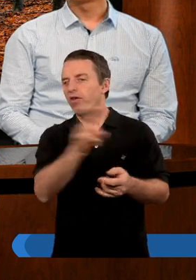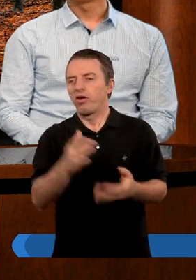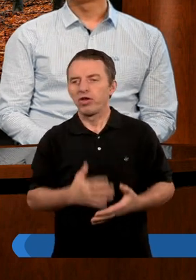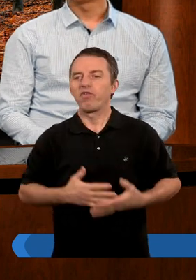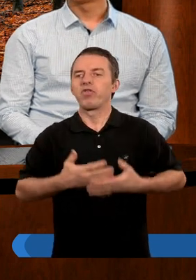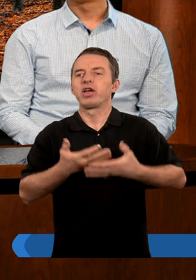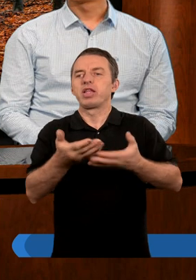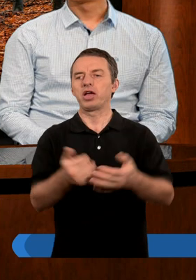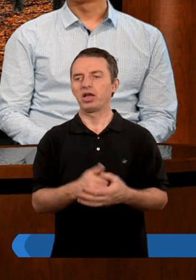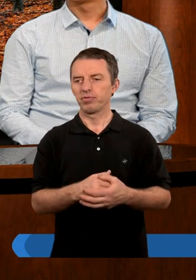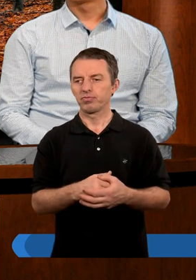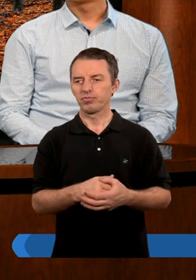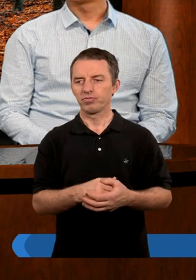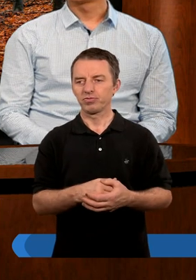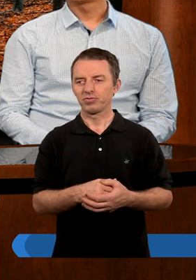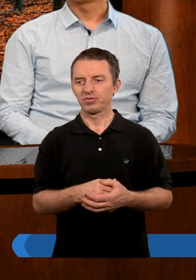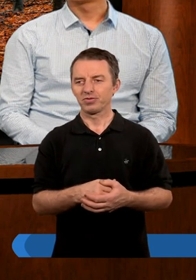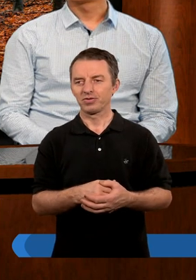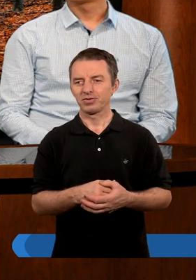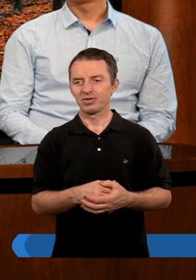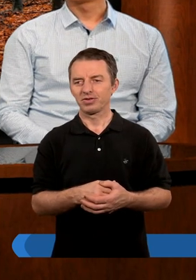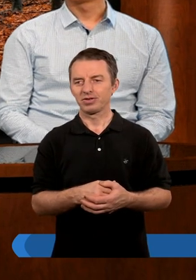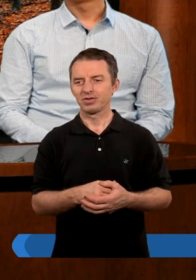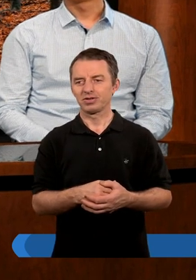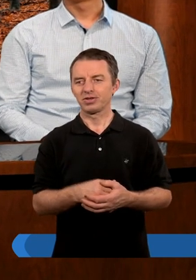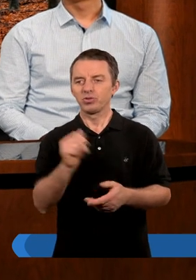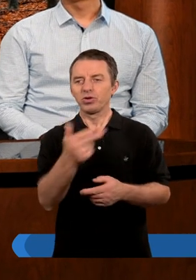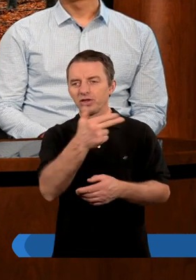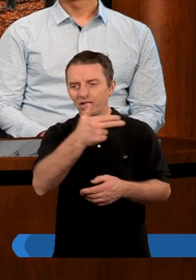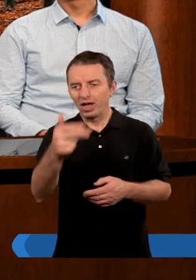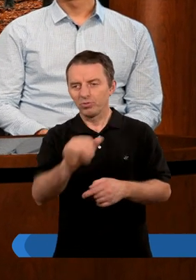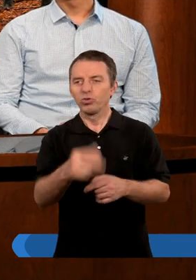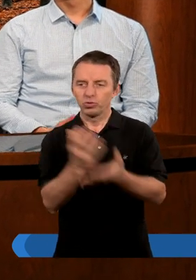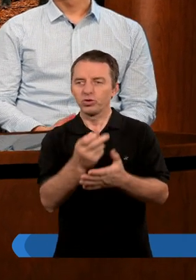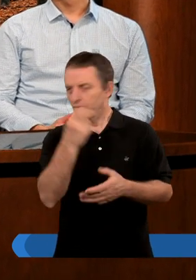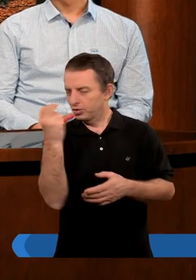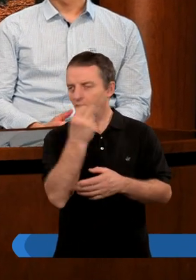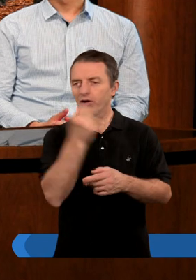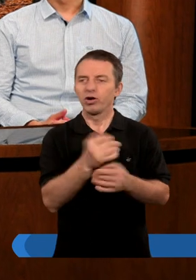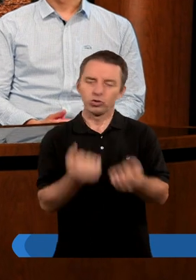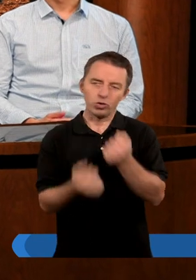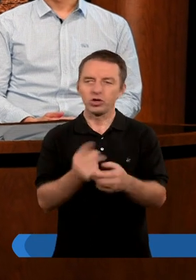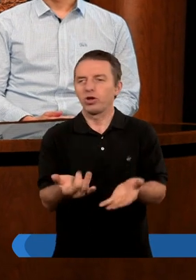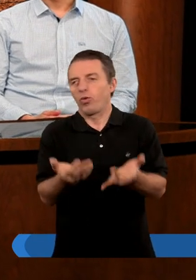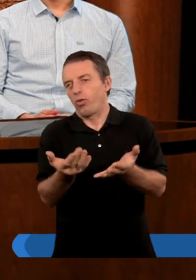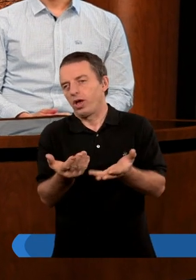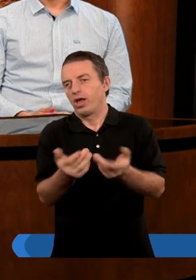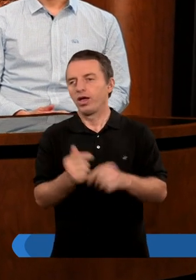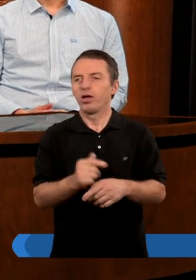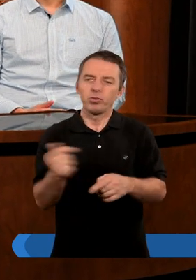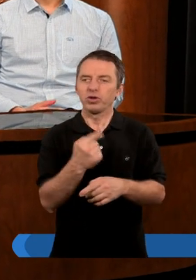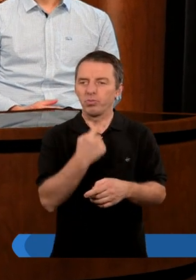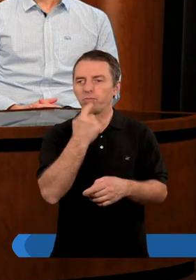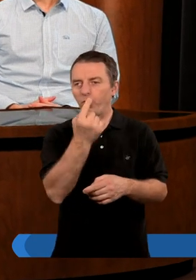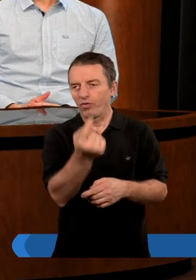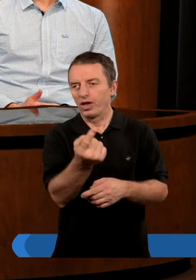Jak Wam się to studiowało? No, myślę, że temat jest dosyć ciekawy. A czy trudny, czy łatwy? Jakbyśmy